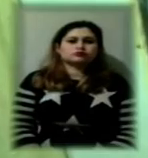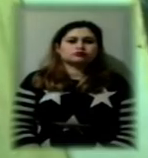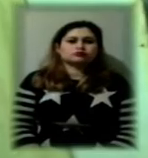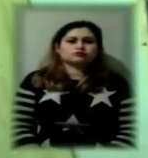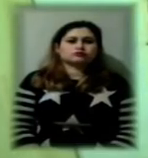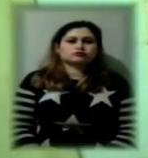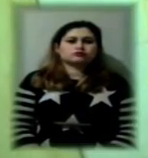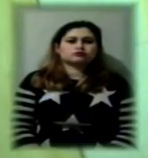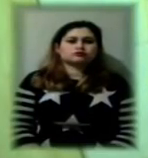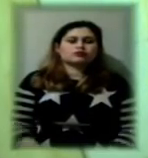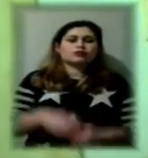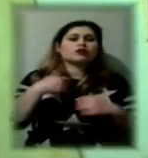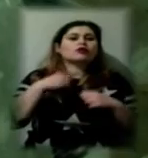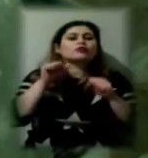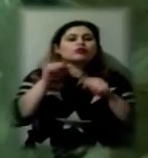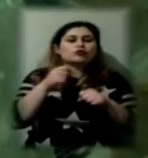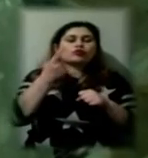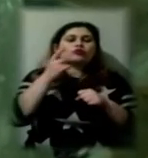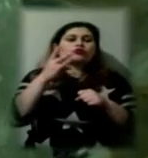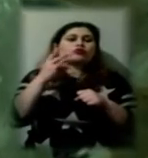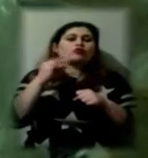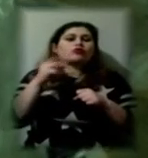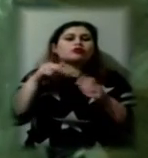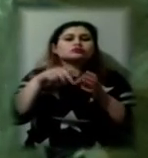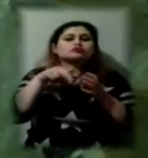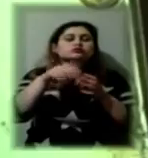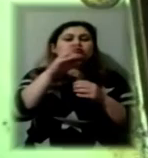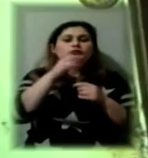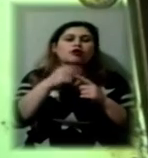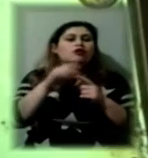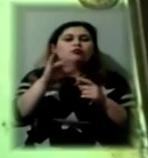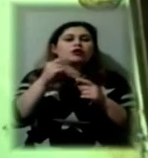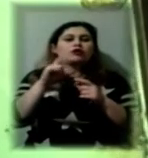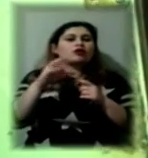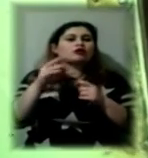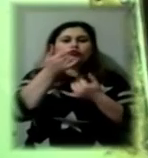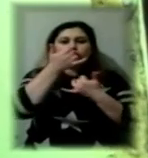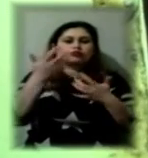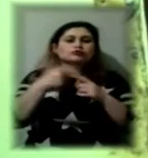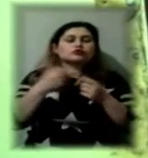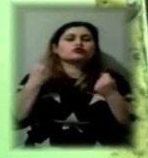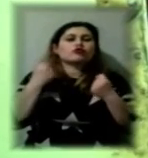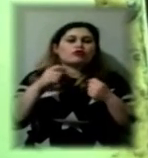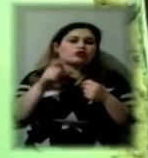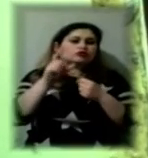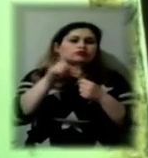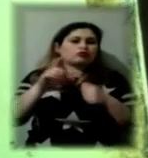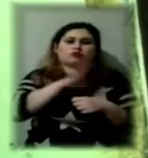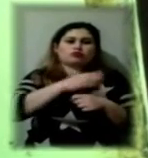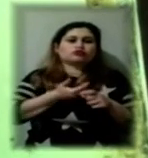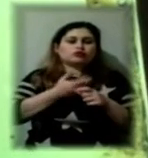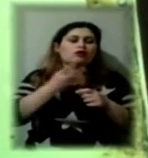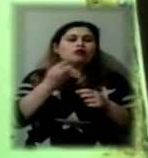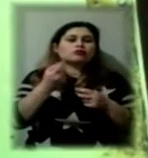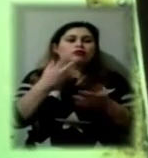Я ще зможу на одній нозі туди доскакати. Михайло туди не зможе заїхати. Для здорової людини ці умови непридатні, а для інваліда –